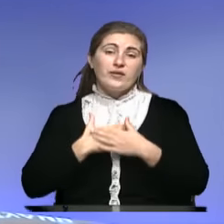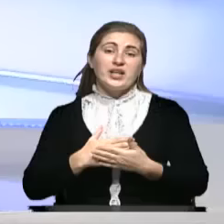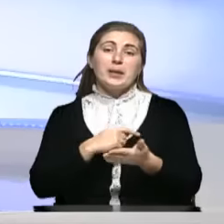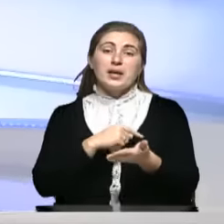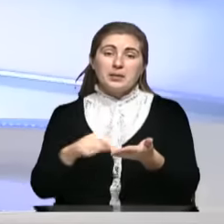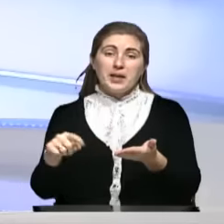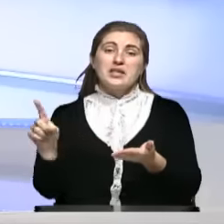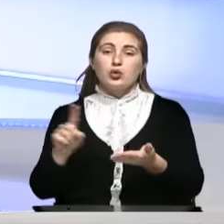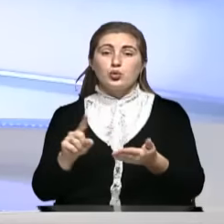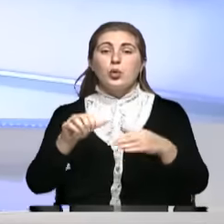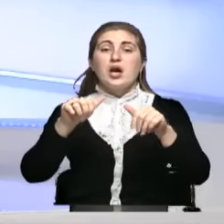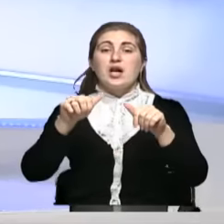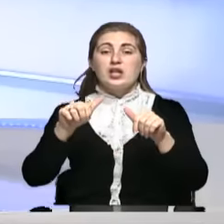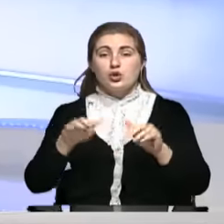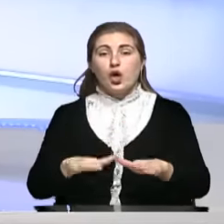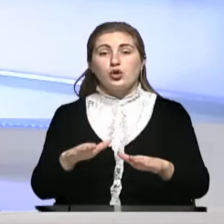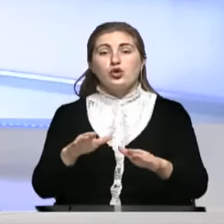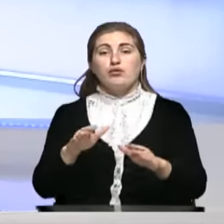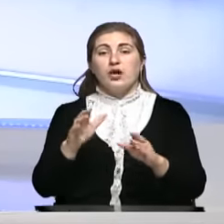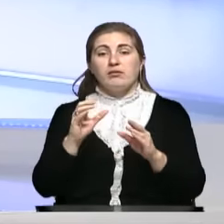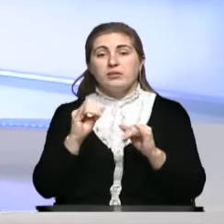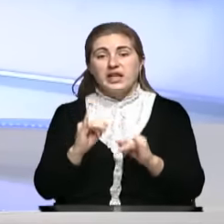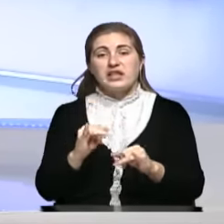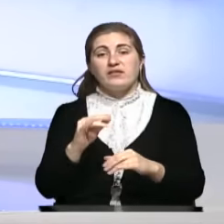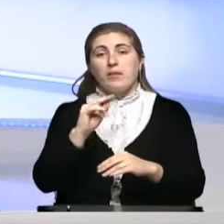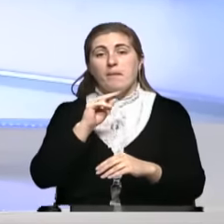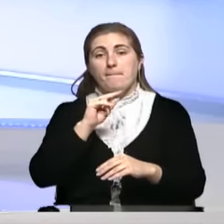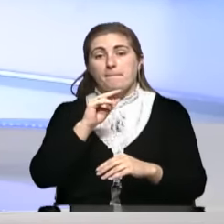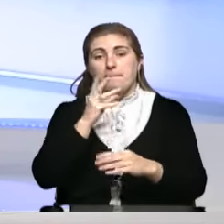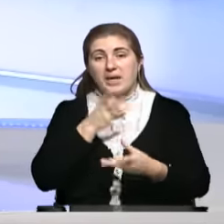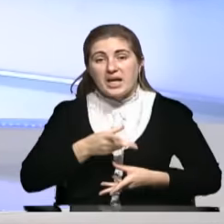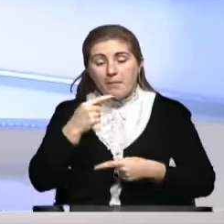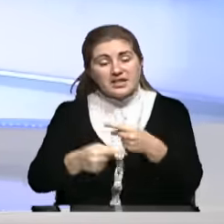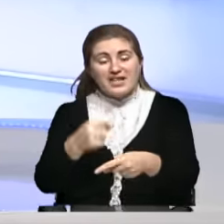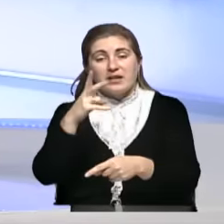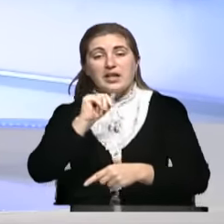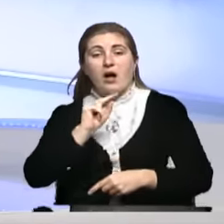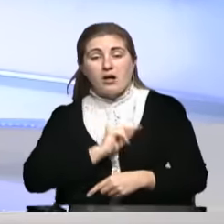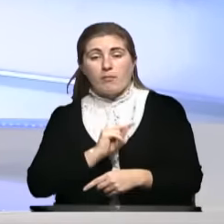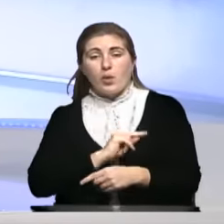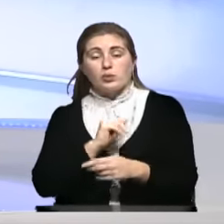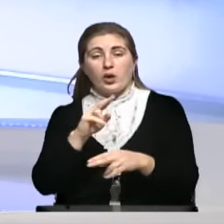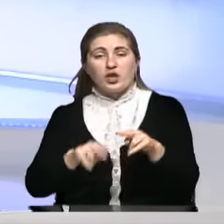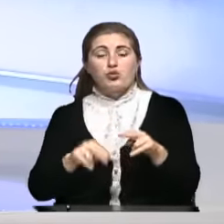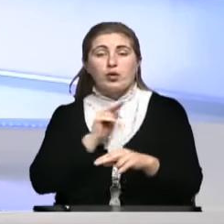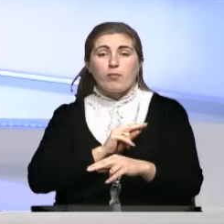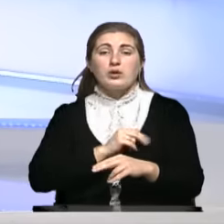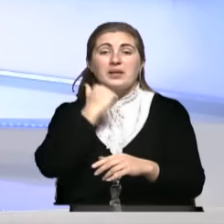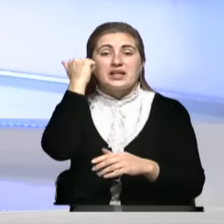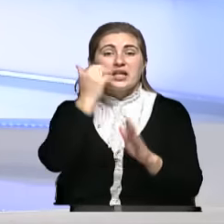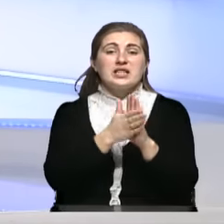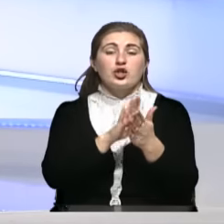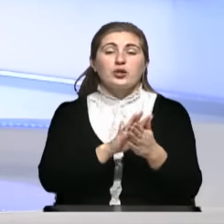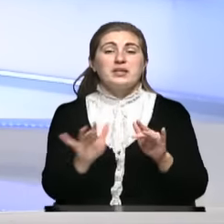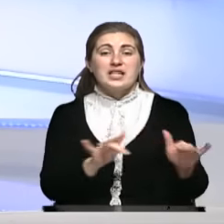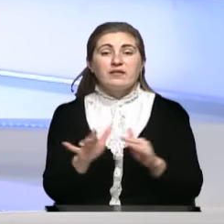что решающего негативного последствия на работу, конечную работу, благодаря слаженным действиям